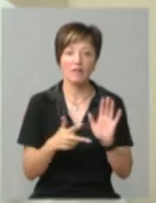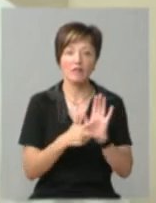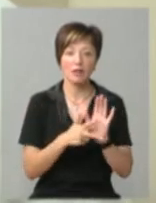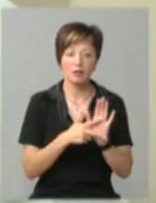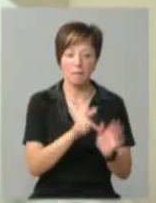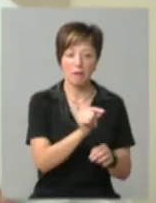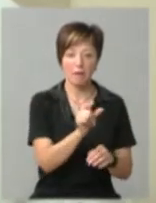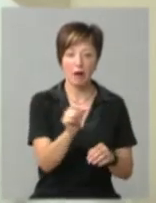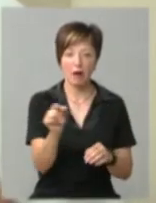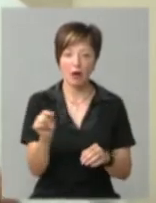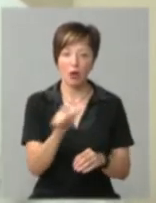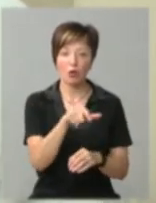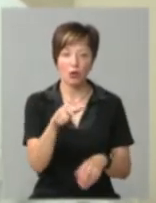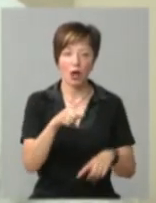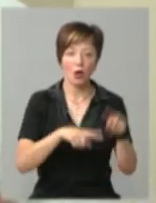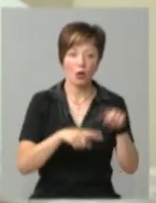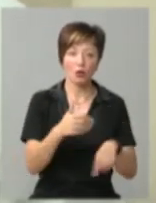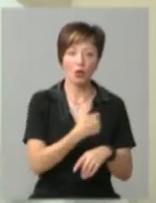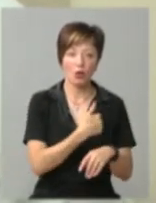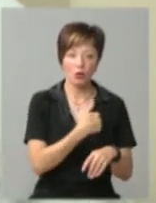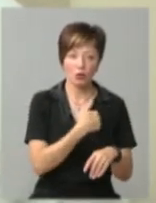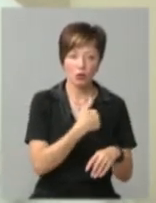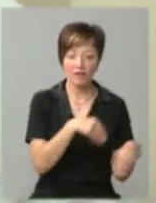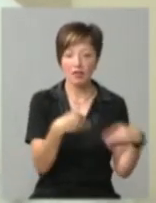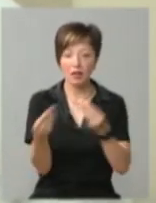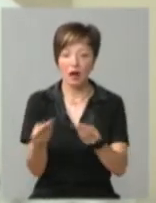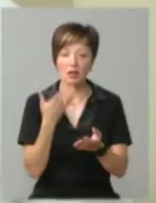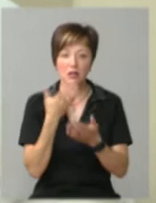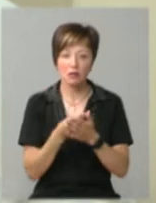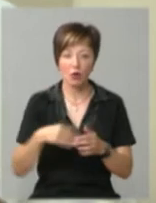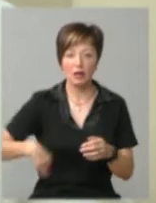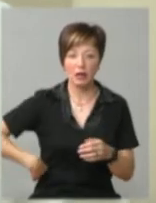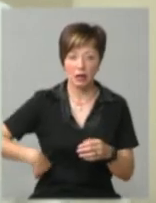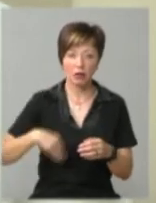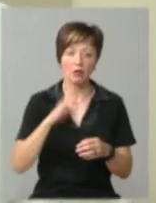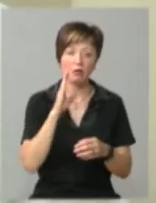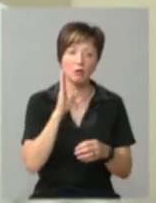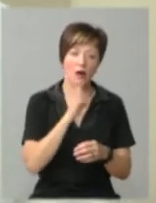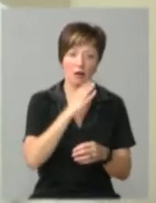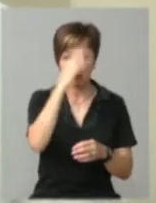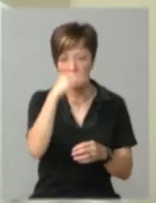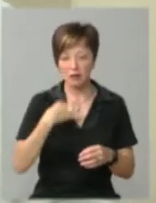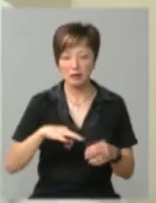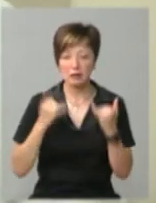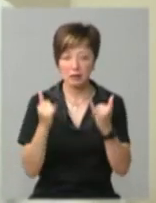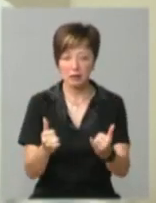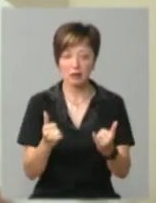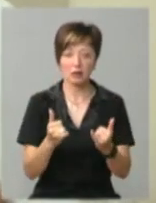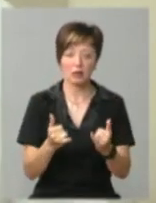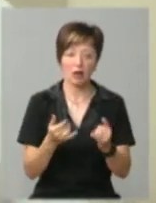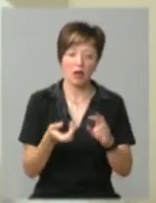людей, родичів, які хочуть віддати свою нирку, мати, батько, синові, син,